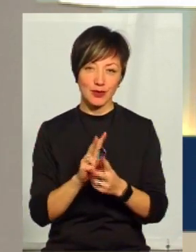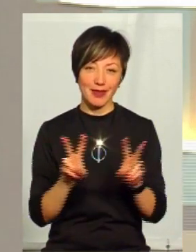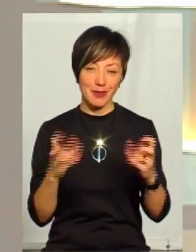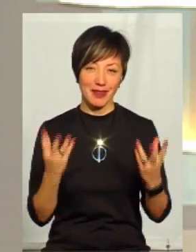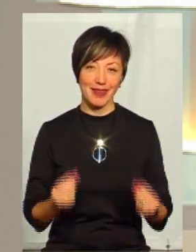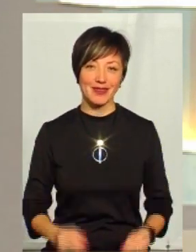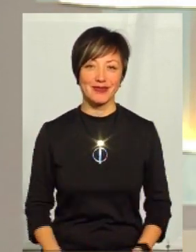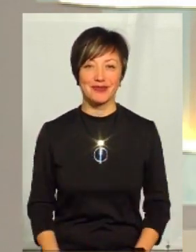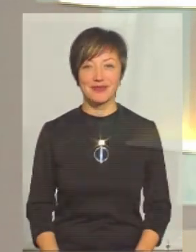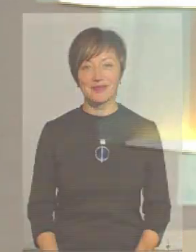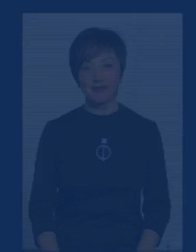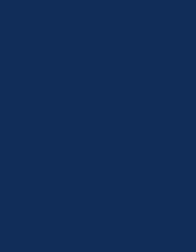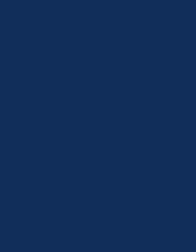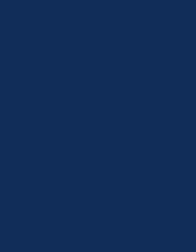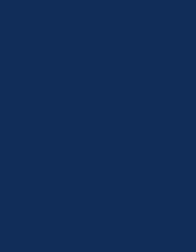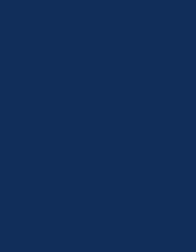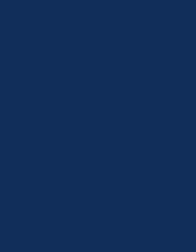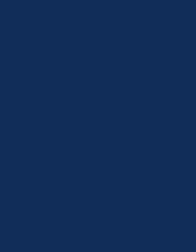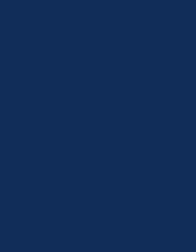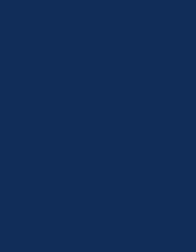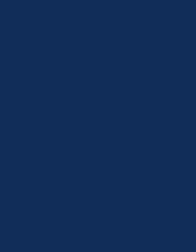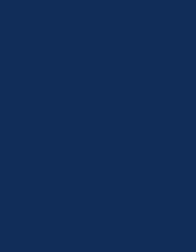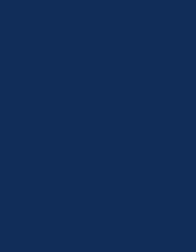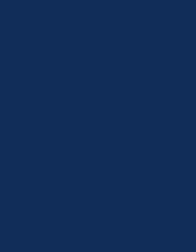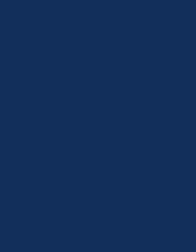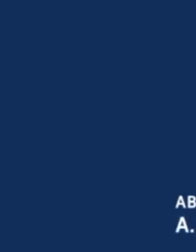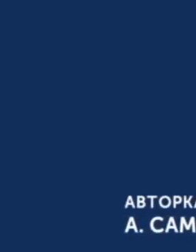у наступній темі дня. Дякую.